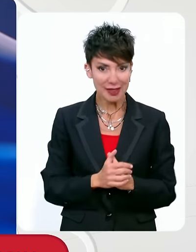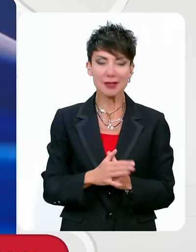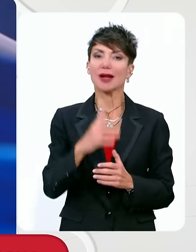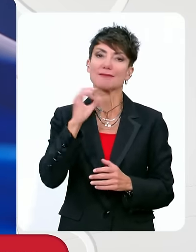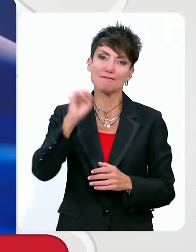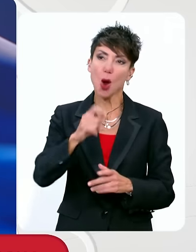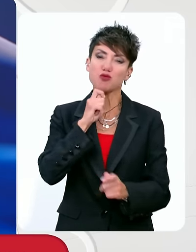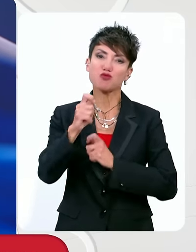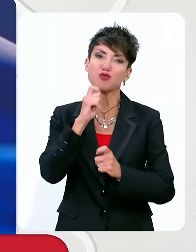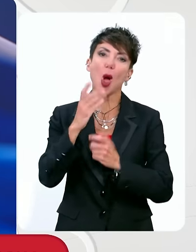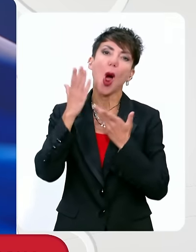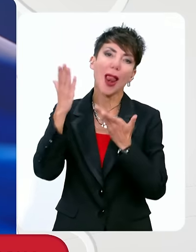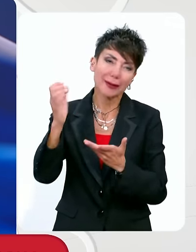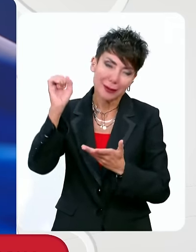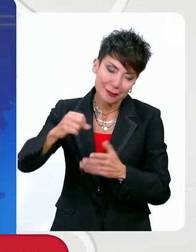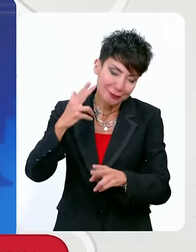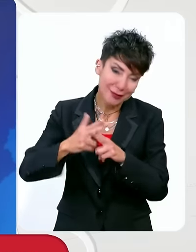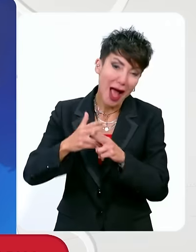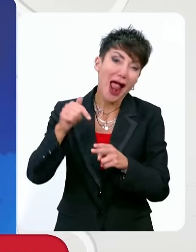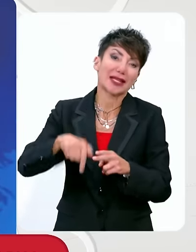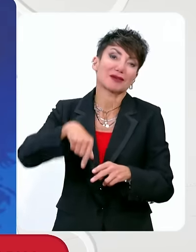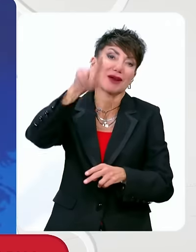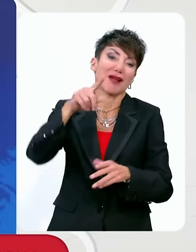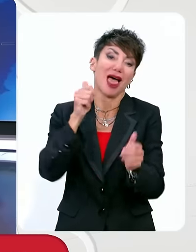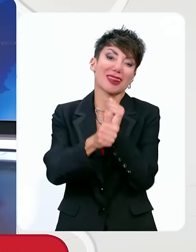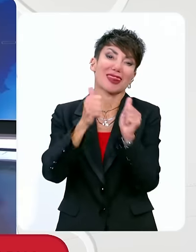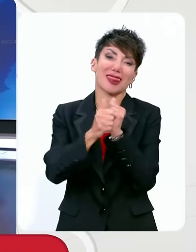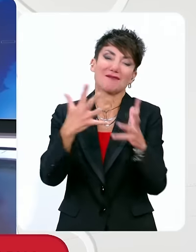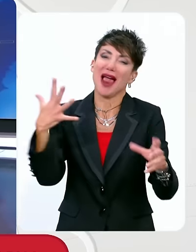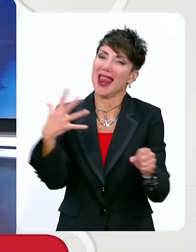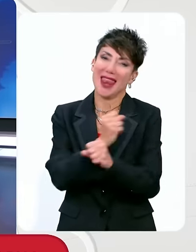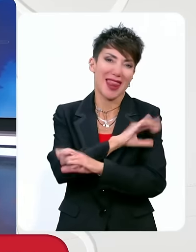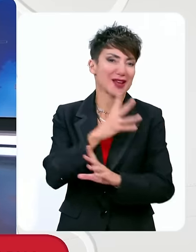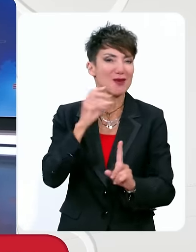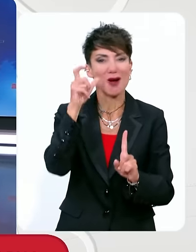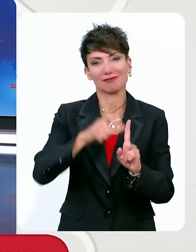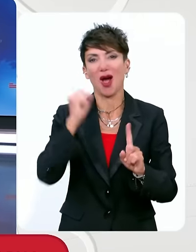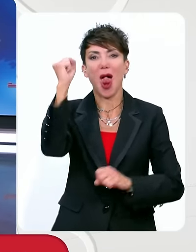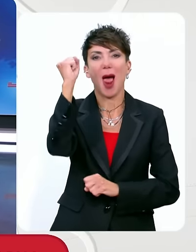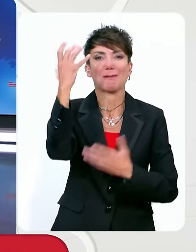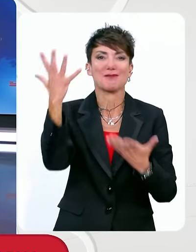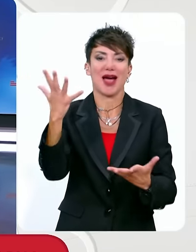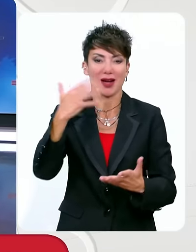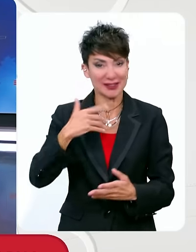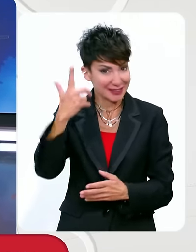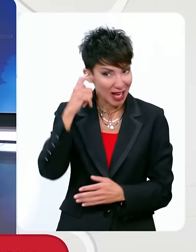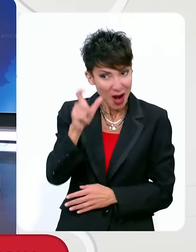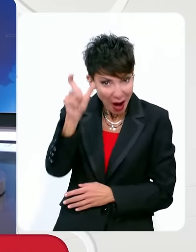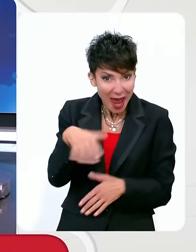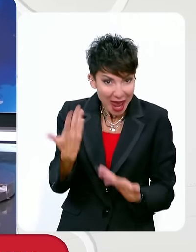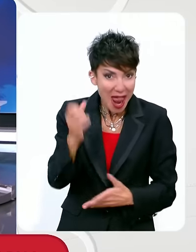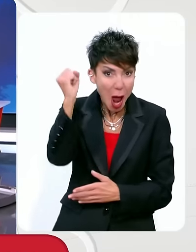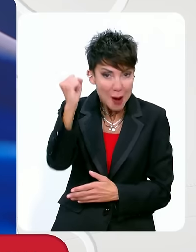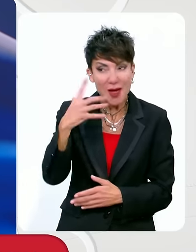να μην ξεκινήσω με την αθλητική επικαιρότητα από την άλλη. μου το επιτρέψετε. Μια πολύ μεγάλη νίκη για τον Ολυμπιακό. Ξέρω τι είστε και Ολυμπιακός, τα